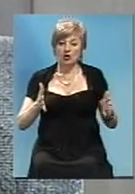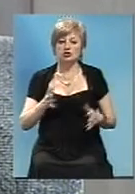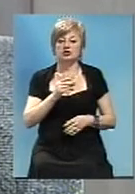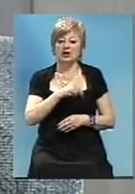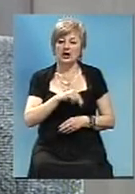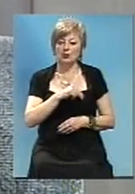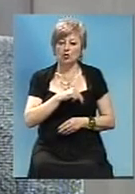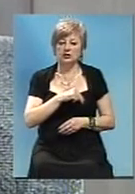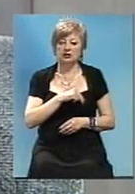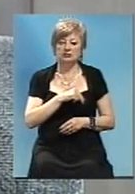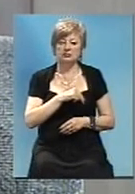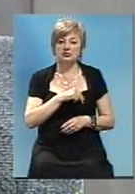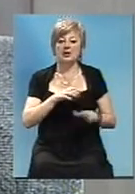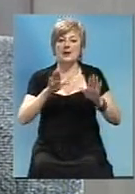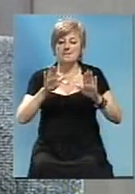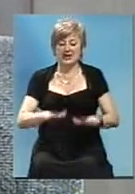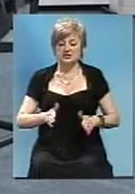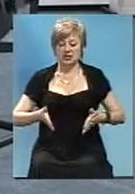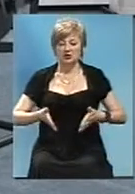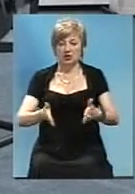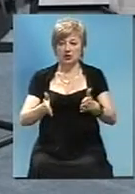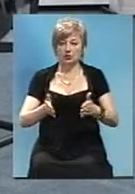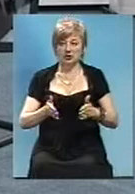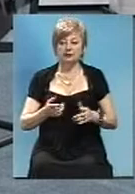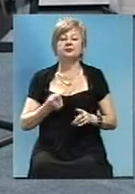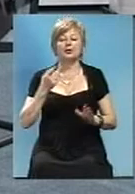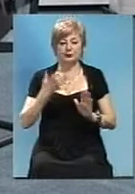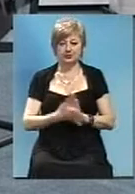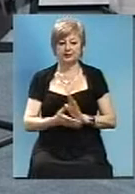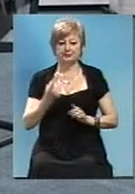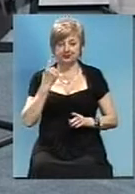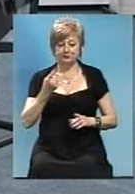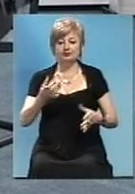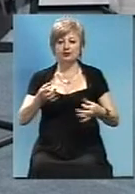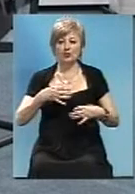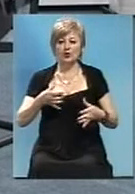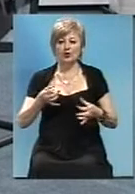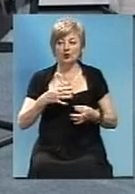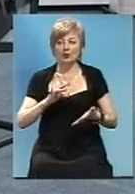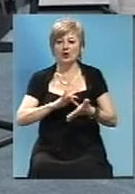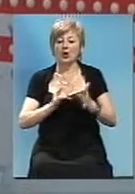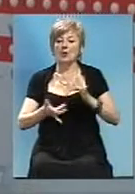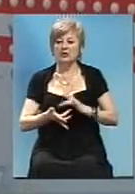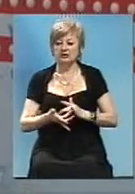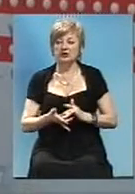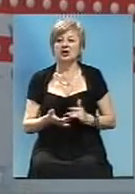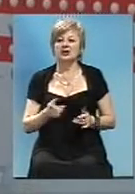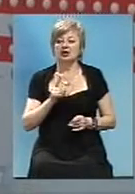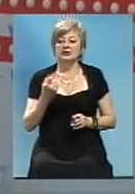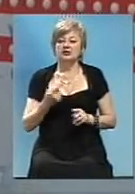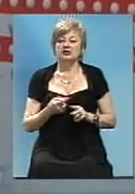місними дорогами. Зрозуміло, є ще один коментар у фейсбук, саме за